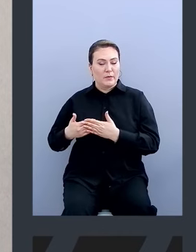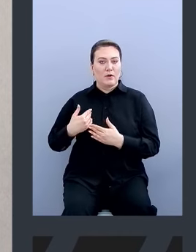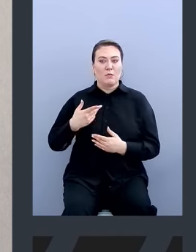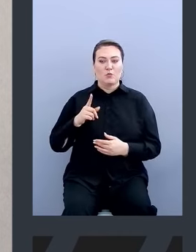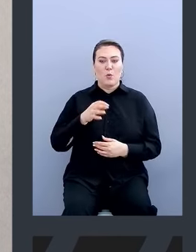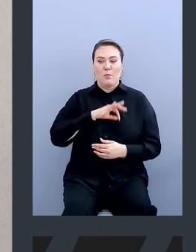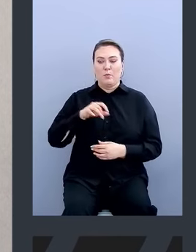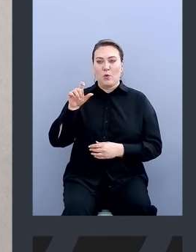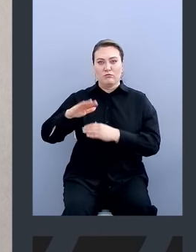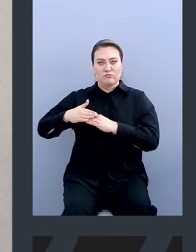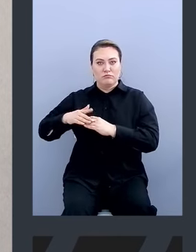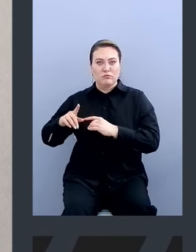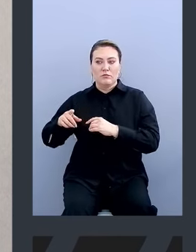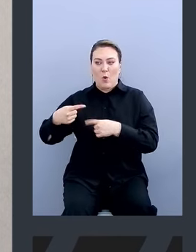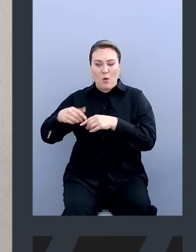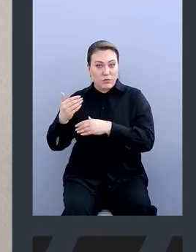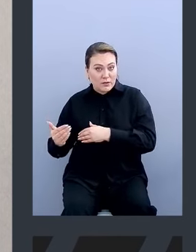пользователь не работает через ВАРМ?